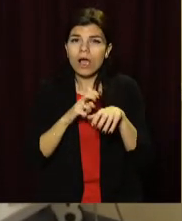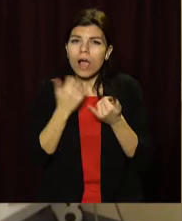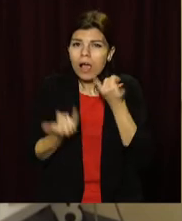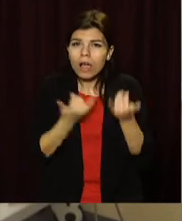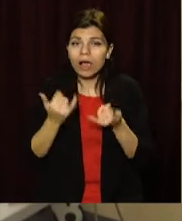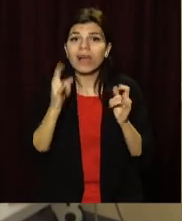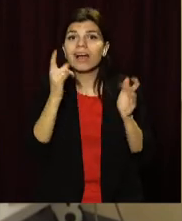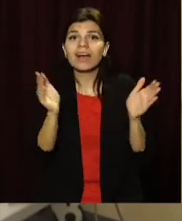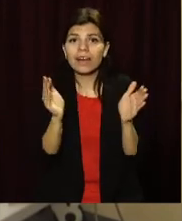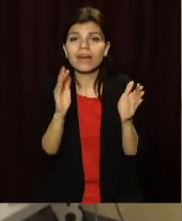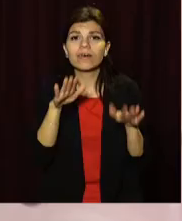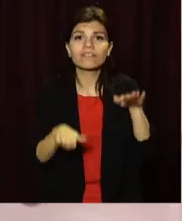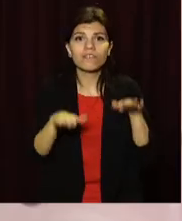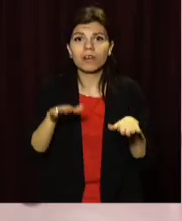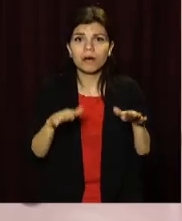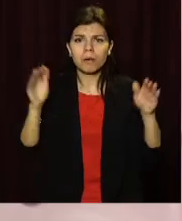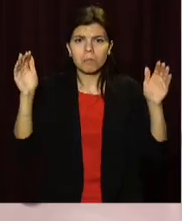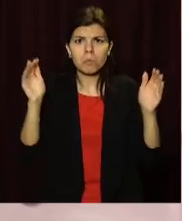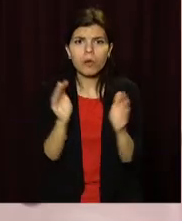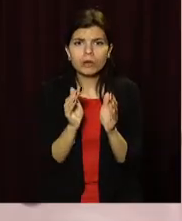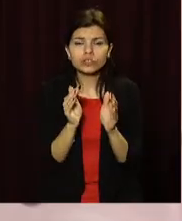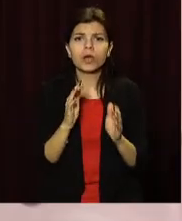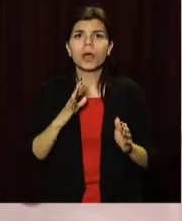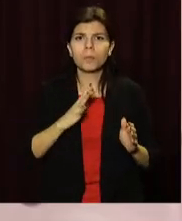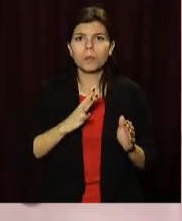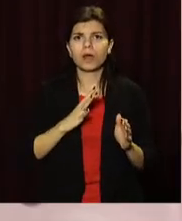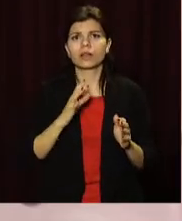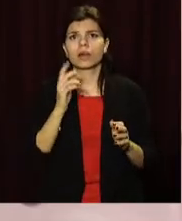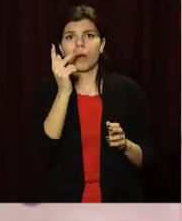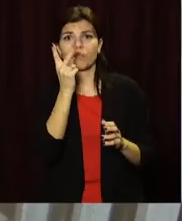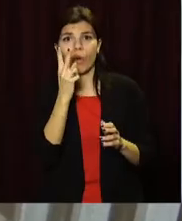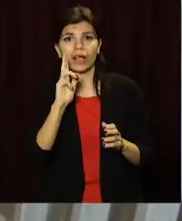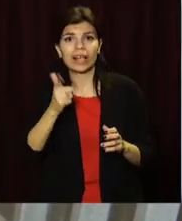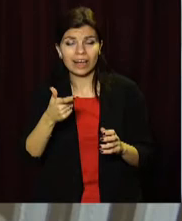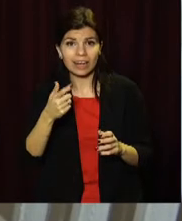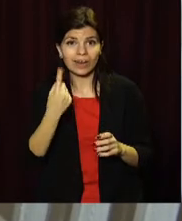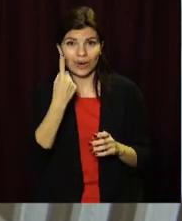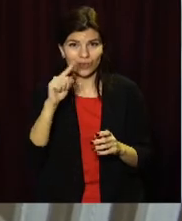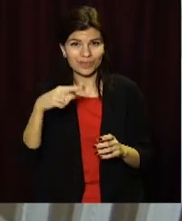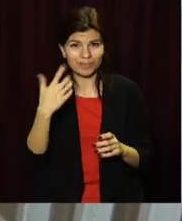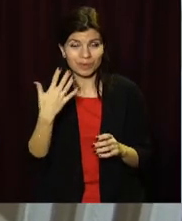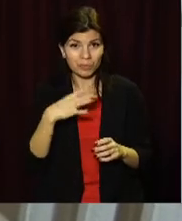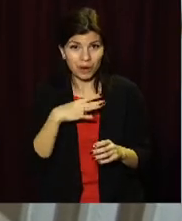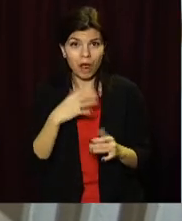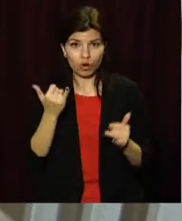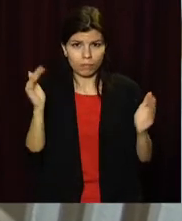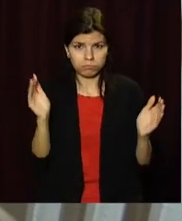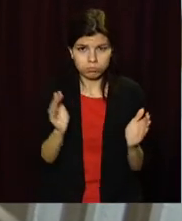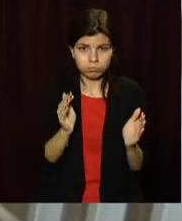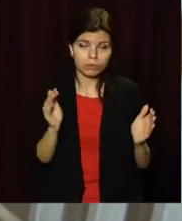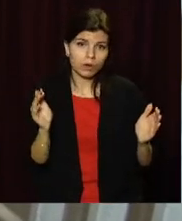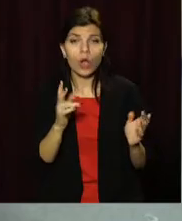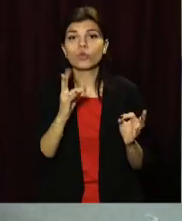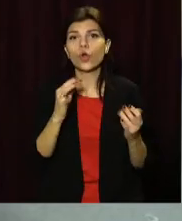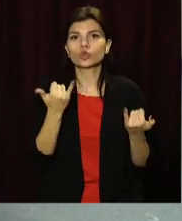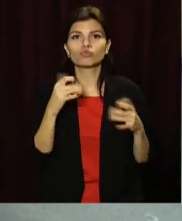Вага Сабіни, говорить мама, різко зменшилася і була не більше півтора кілограма. Тепер же, кажуть лікарі, найтяжче позаду. Динаміка